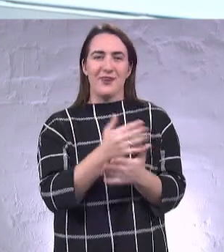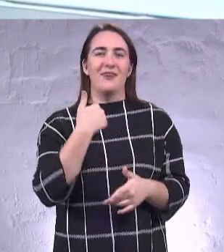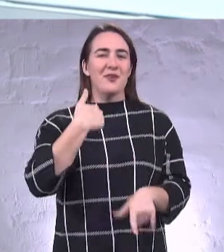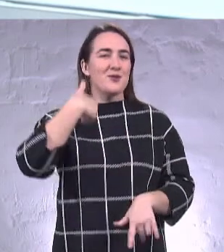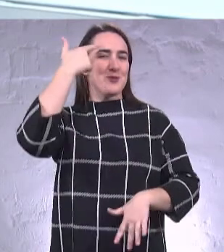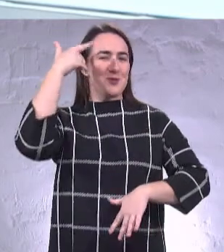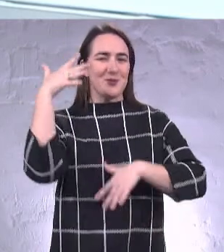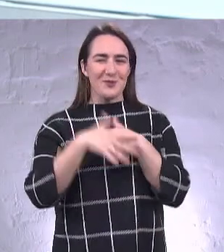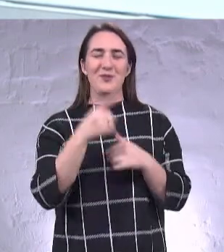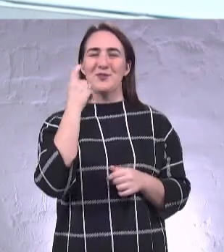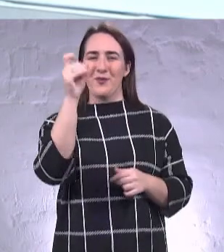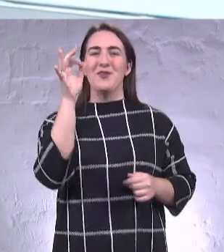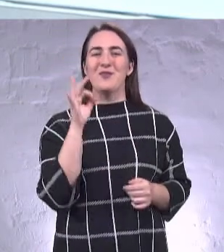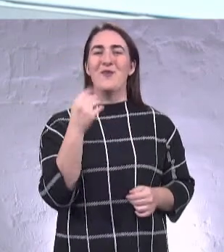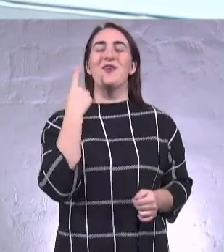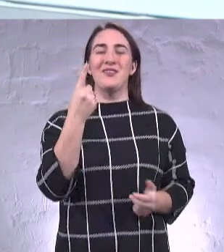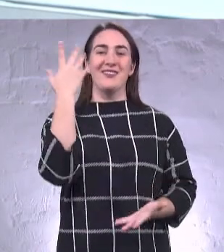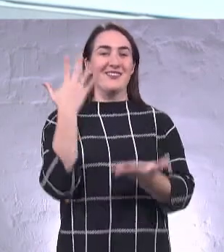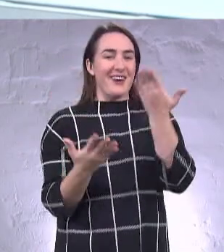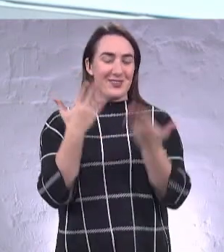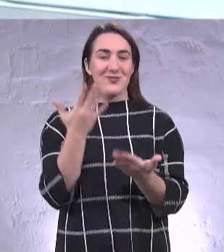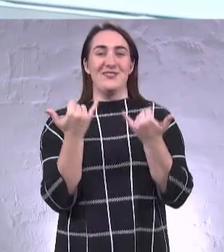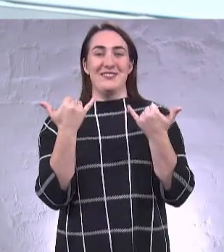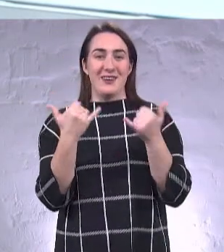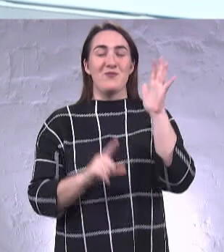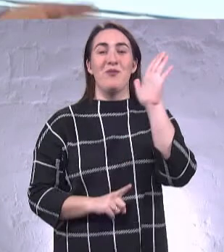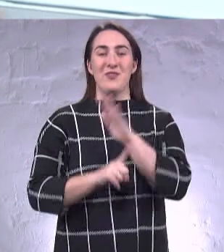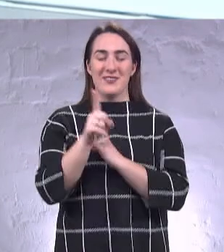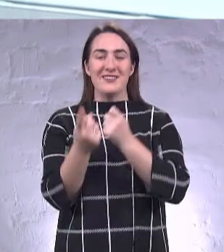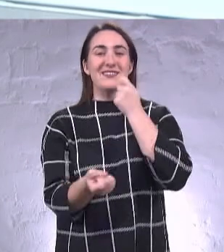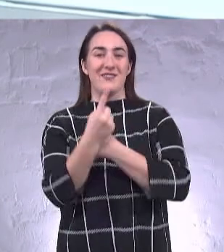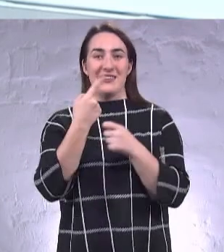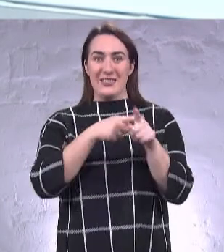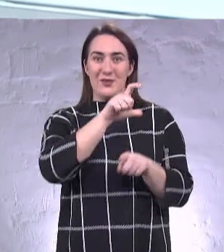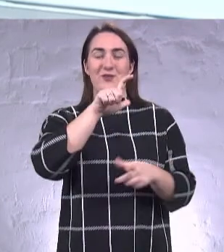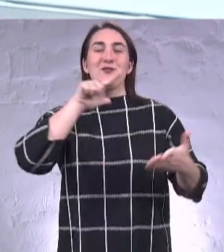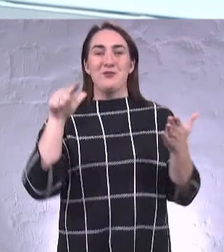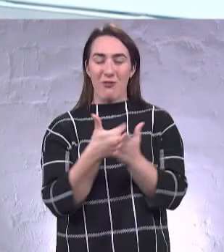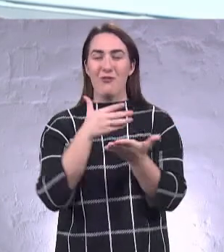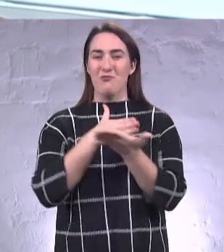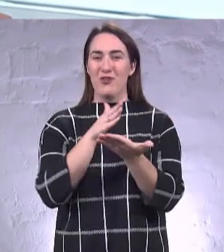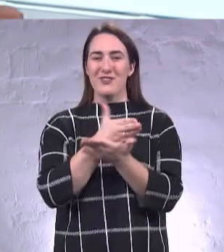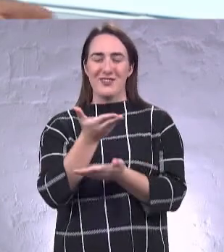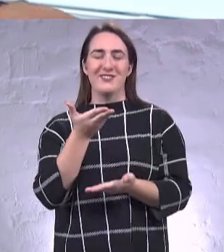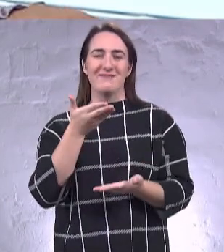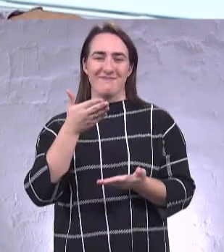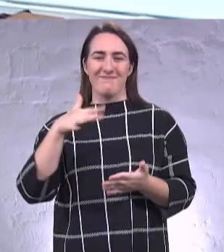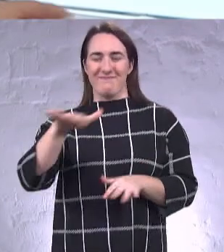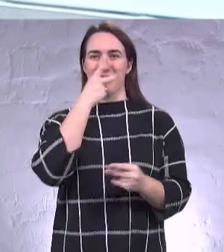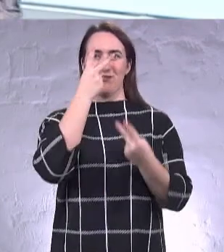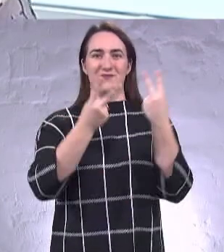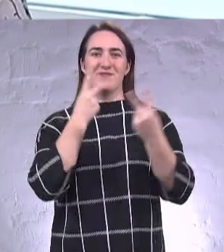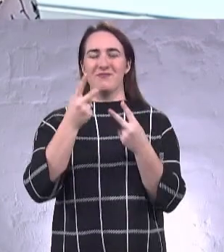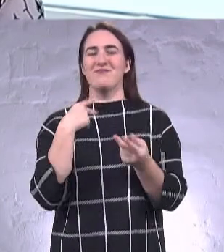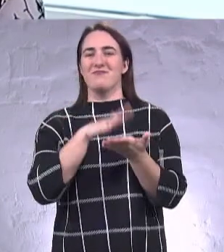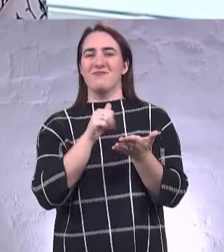стовідсотково одне, що якщо зараз почали з'являтися ці люди знову на політичній арені, я їх